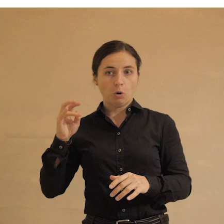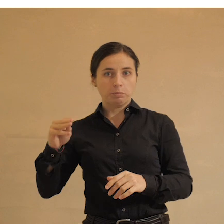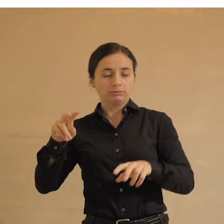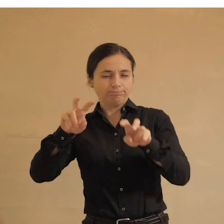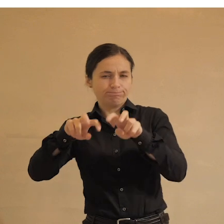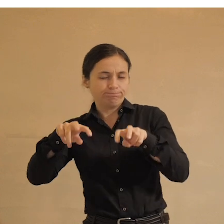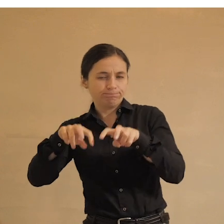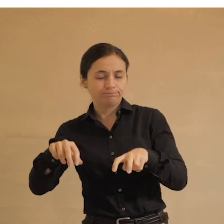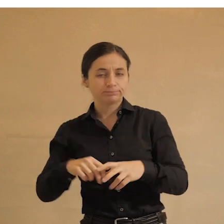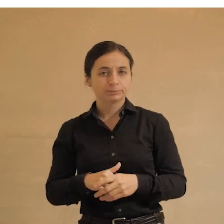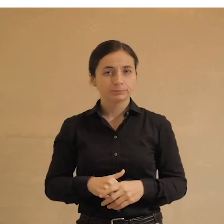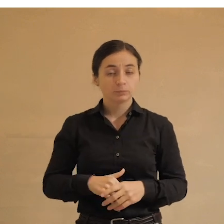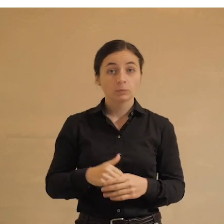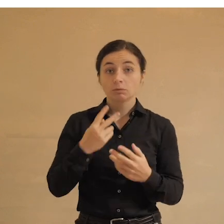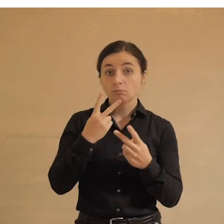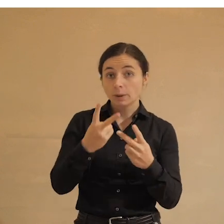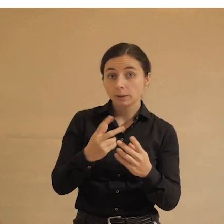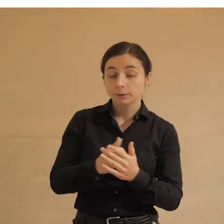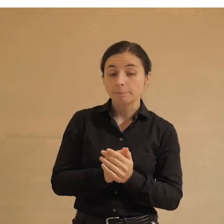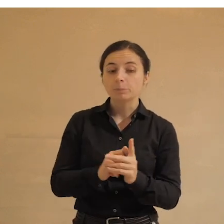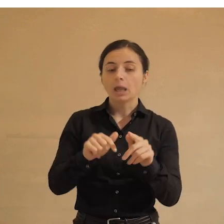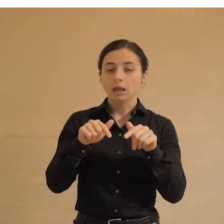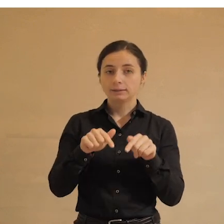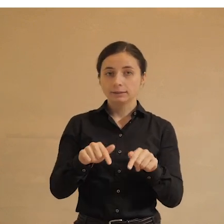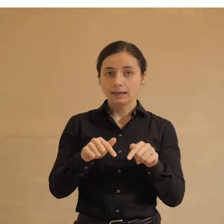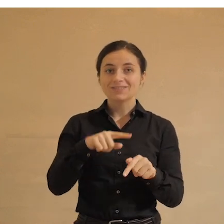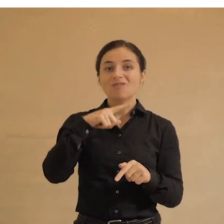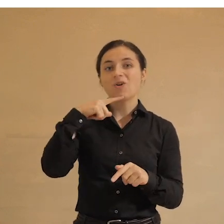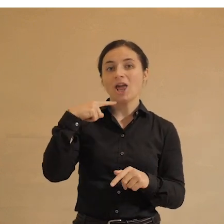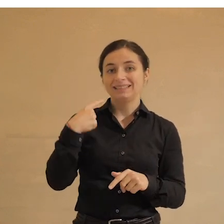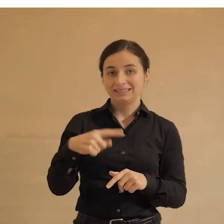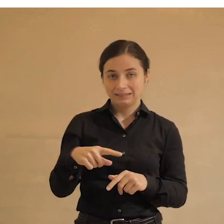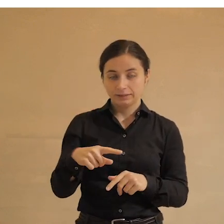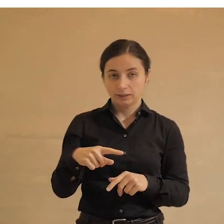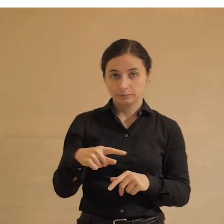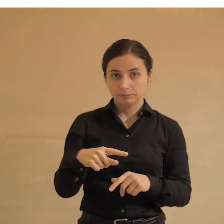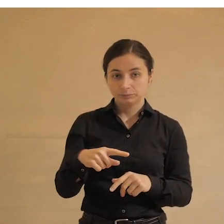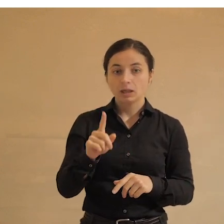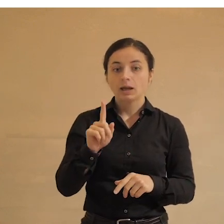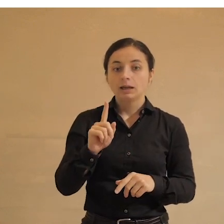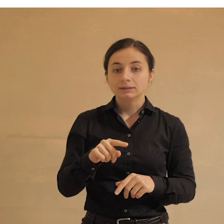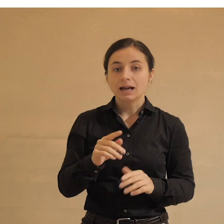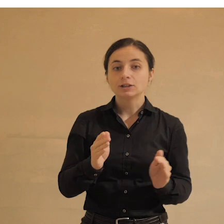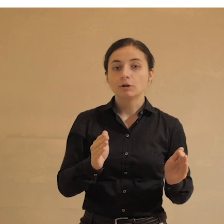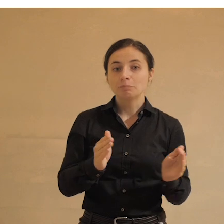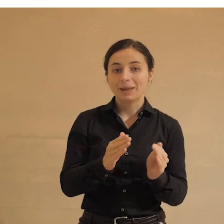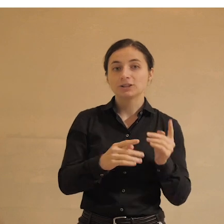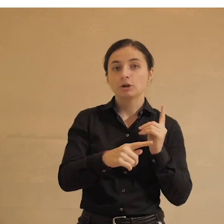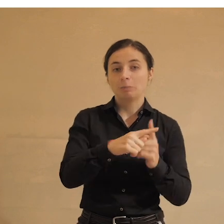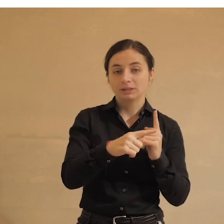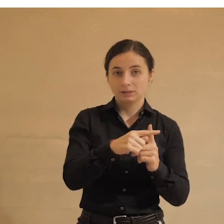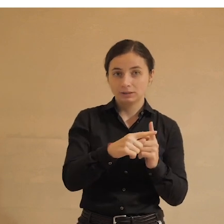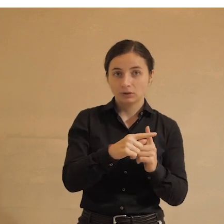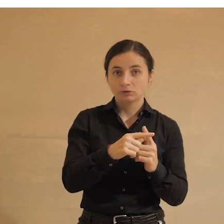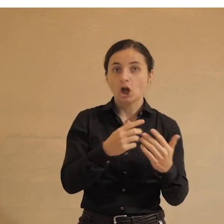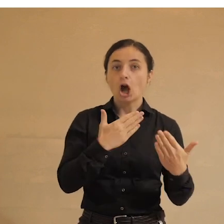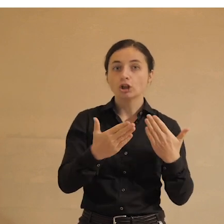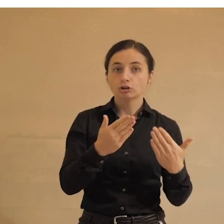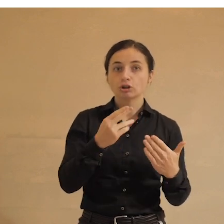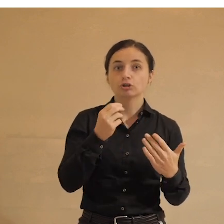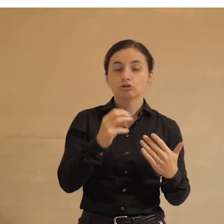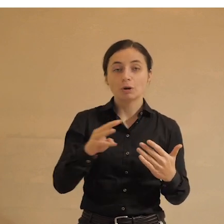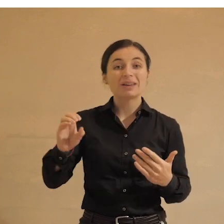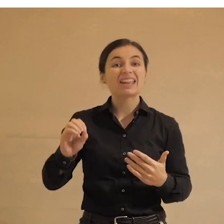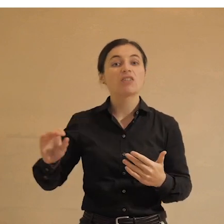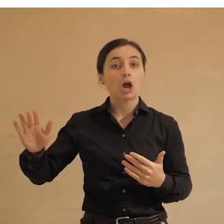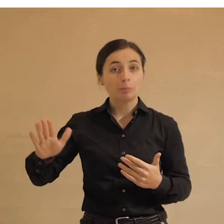Ну вот, смотрите, здесь в России даже менее позитивное, чуть менее позитивное отношение, чем